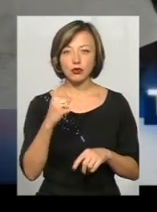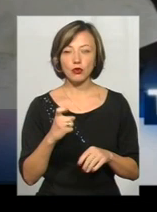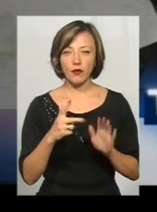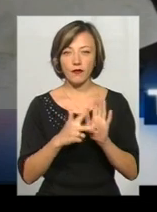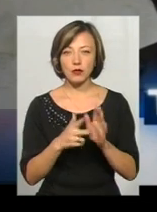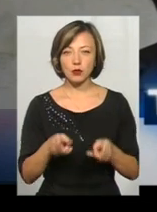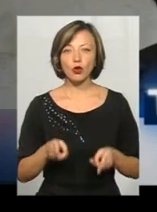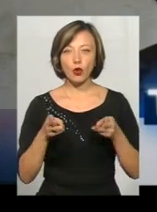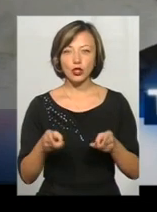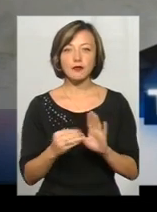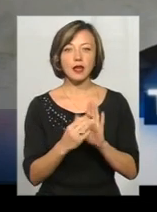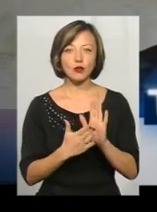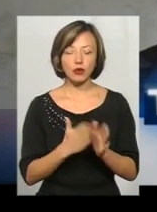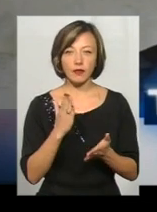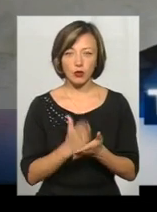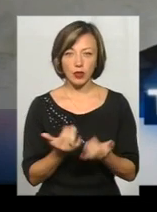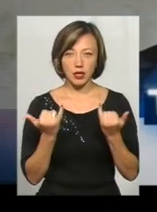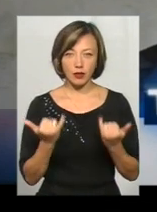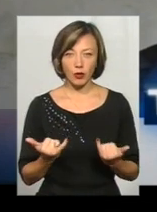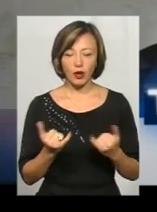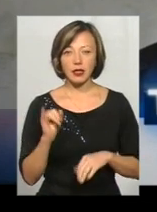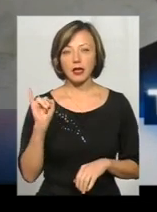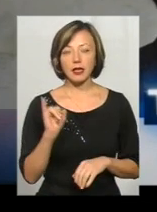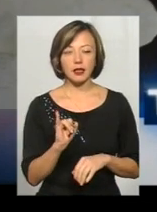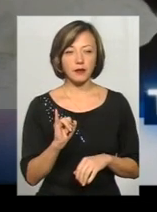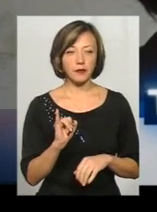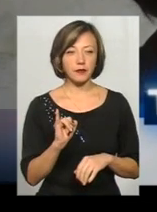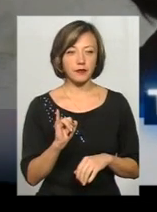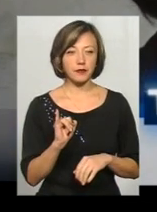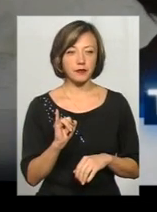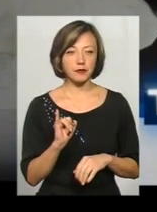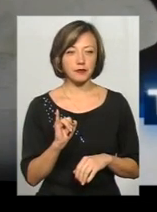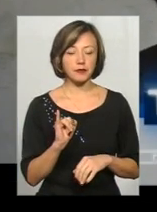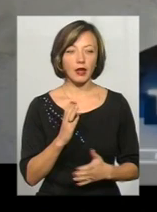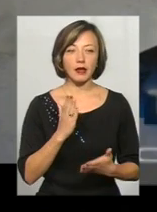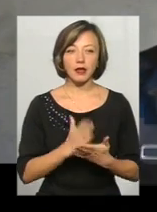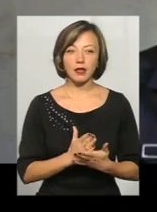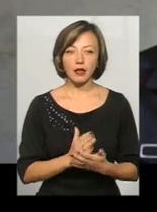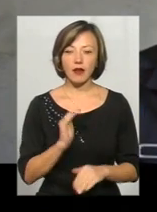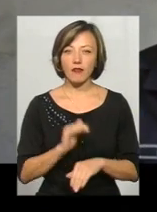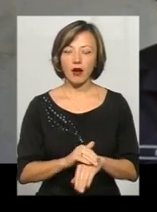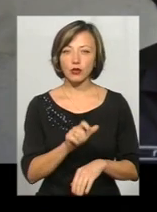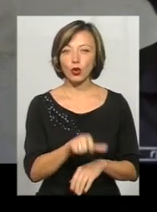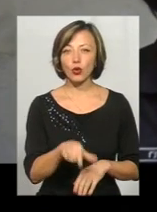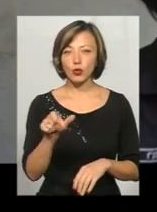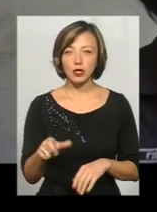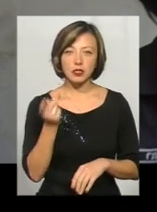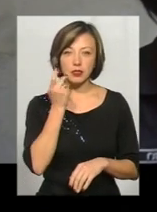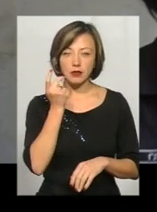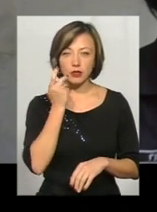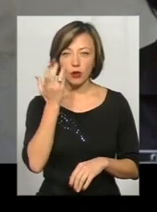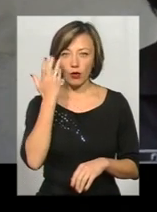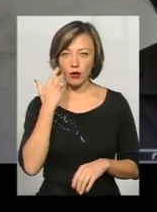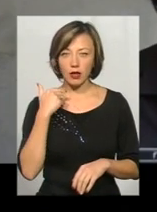злочинів таких зареєстрованих сьогодні у нас. І тут такий є фактор, що люди зазвичай, коли